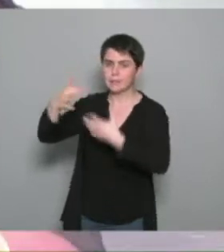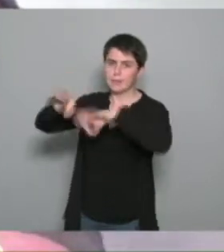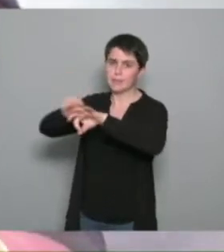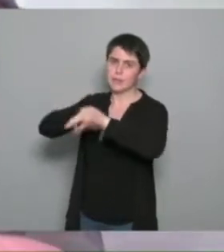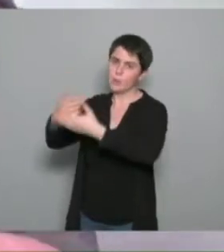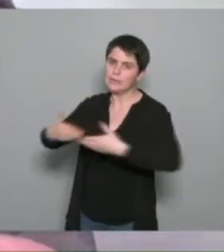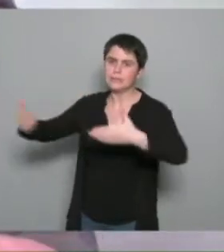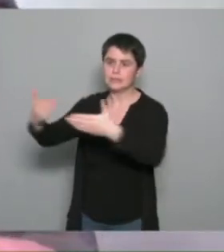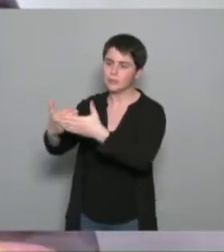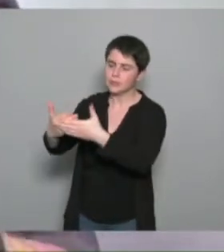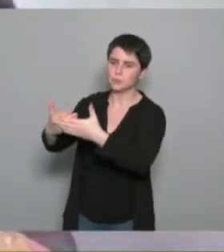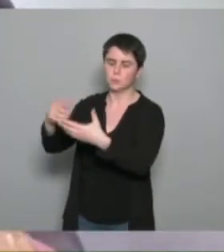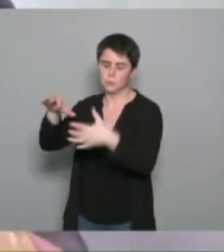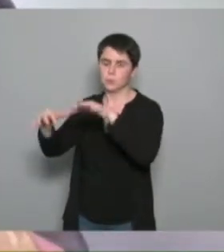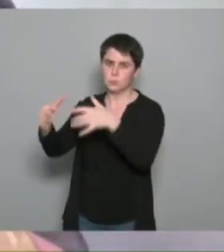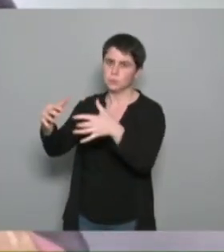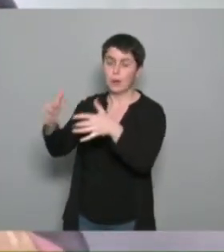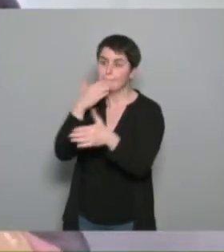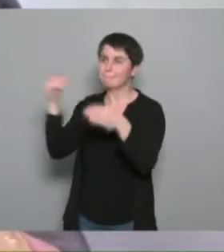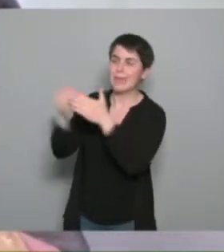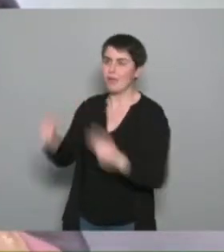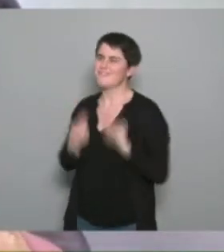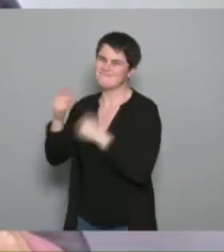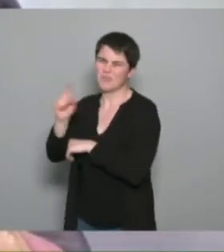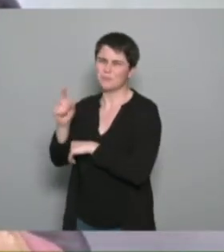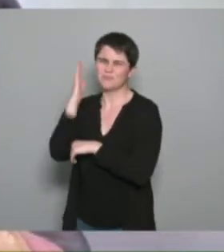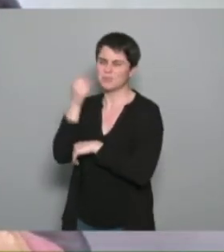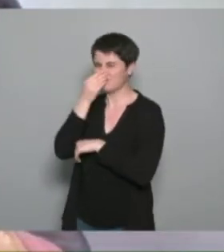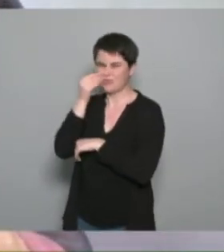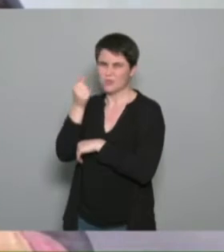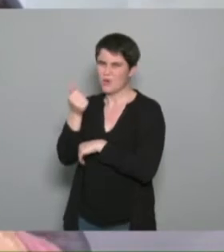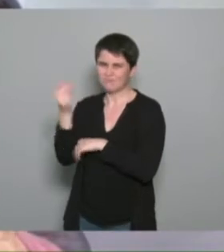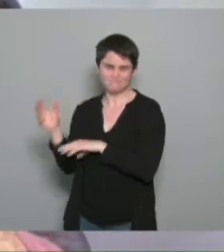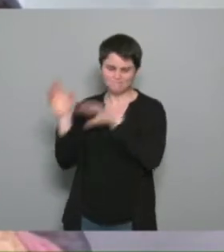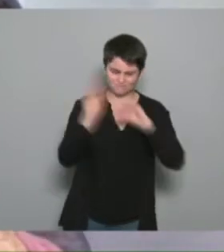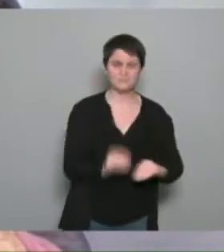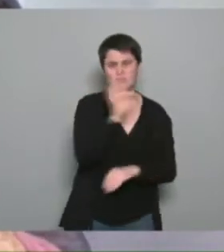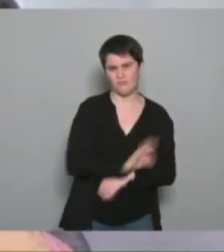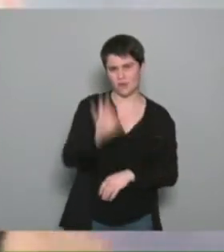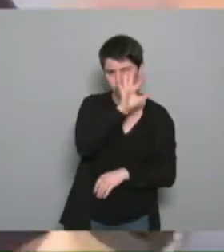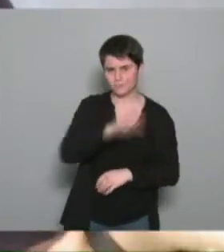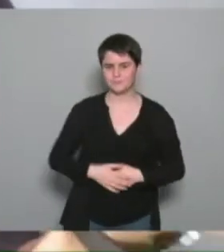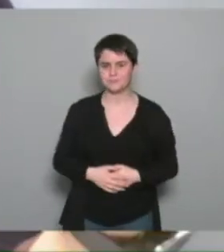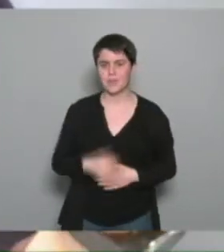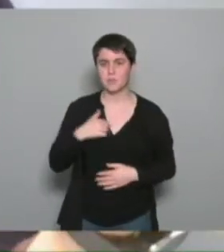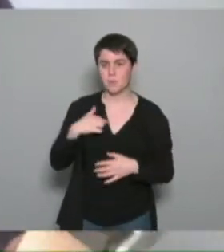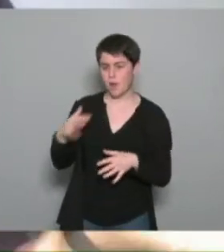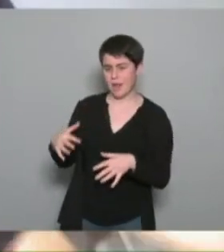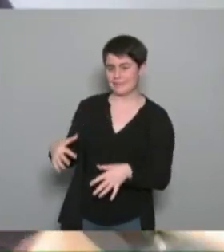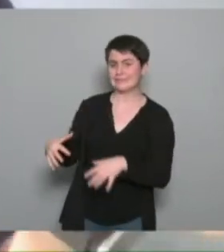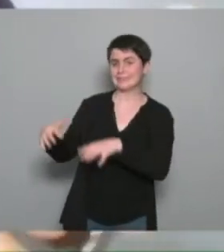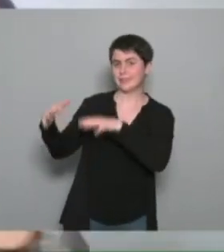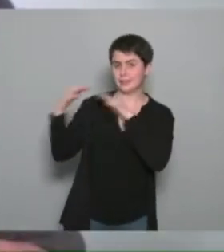dit on va faire ce changement il faut dire que moi il y a 10 ans je fais un grand changement de vie